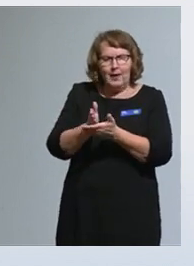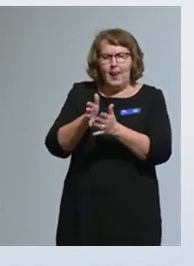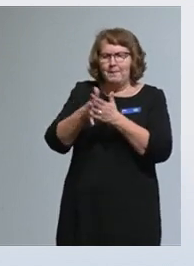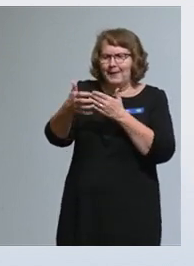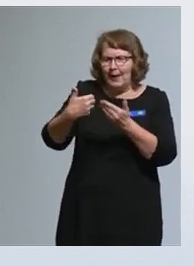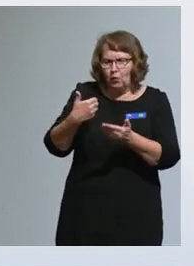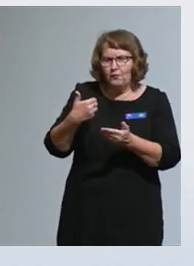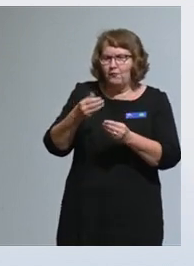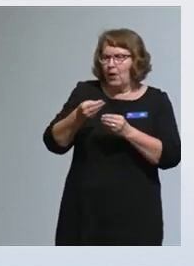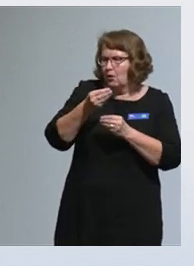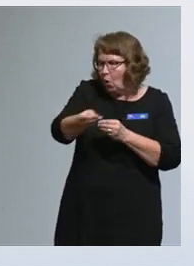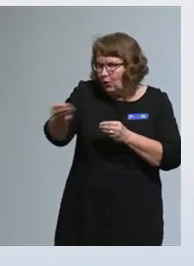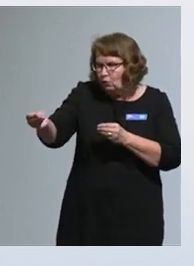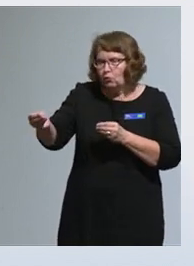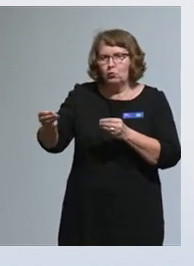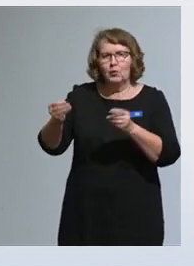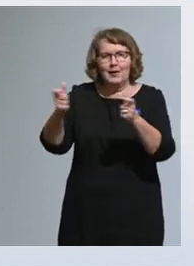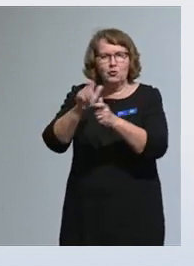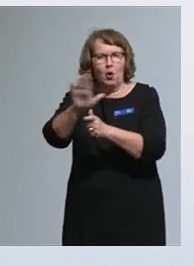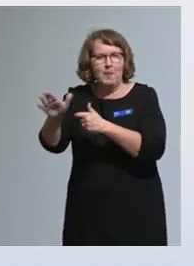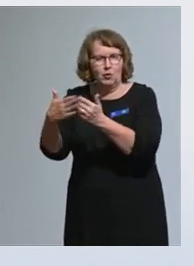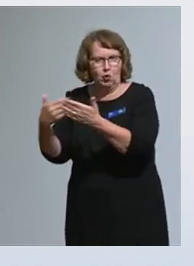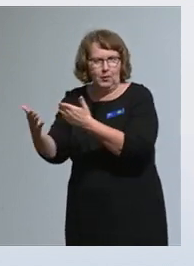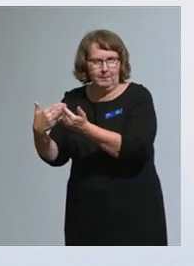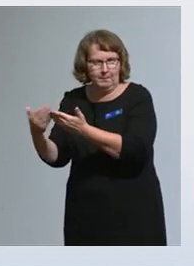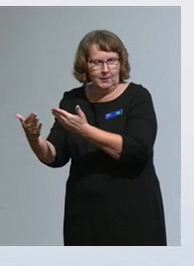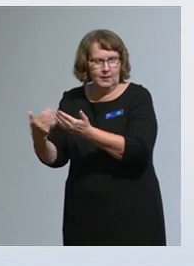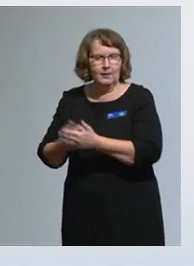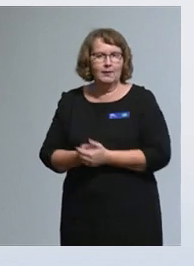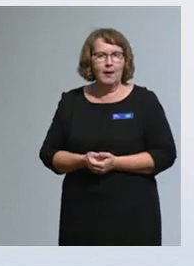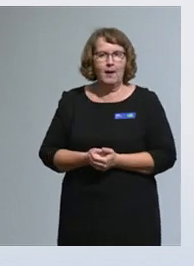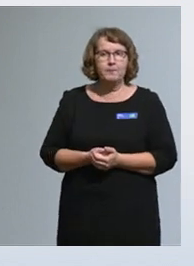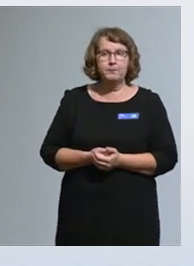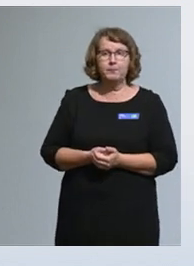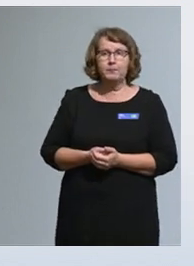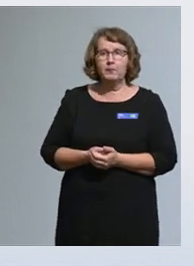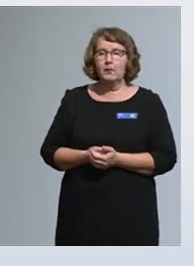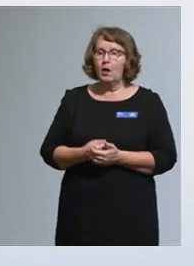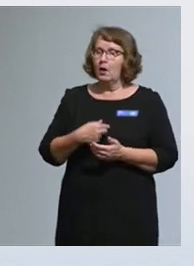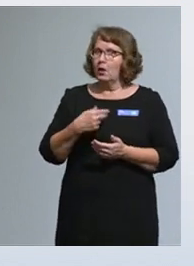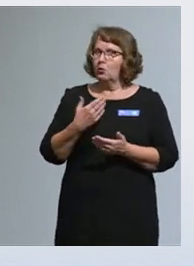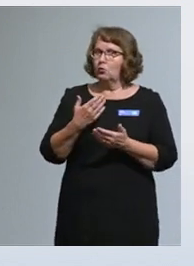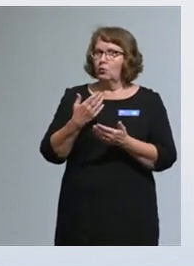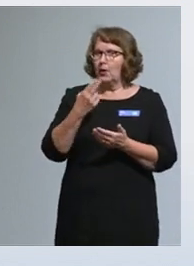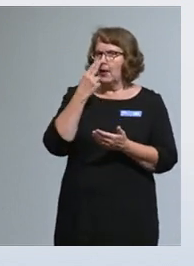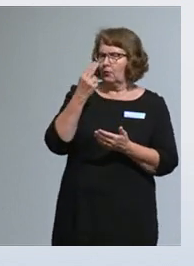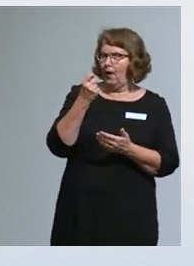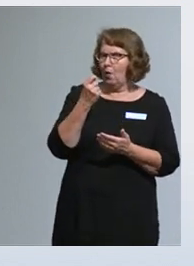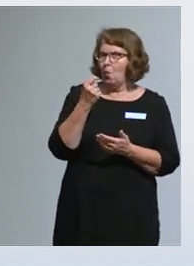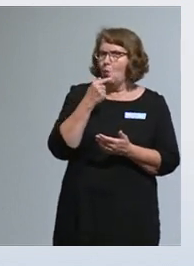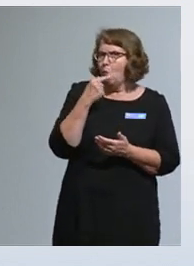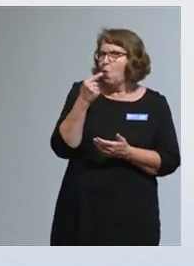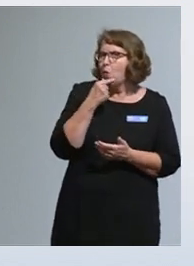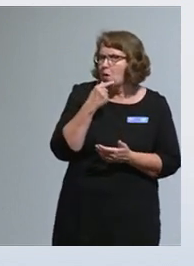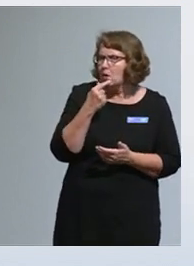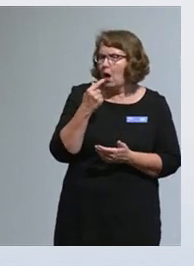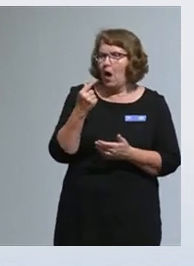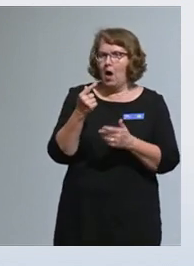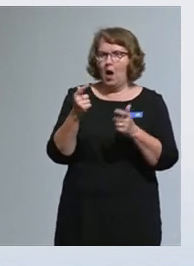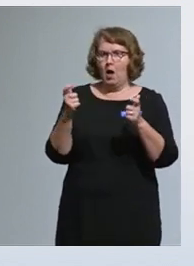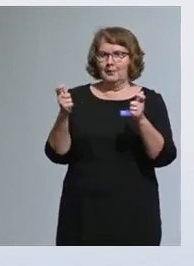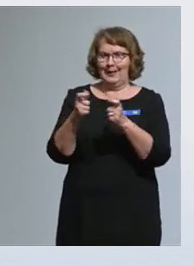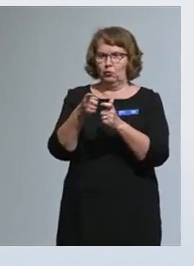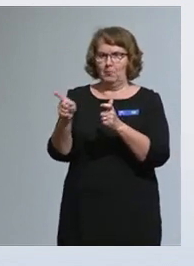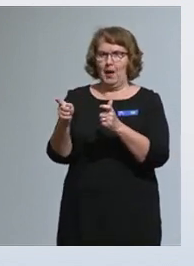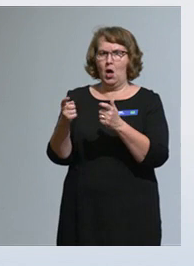myös järjestäjien toimintaa. On nähtävissä uhka, että järjestäjien toimintaedellytykset vaarantuvat, jos